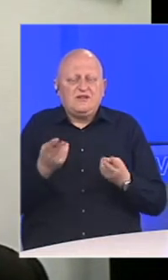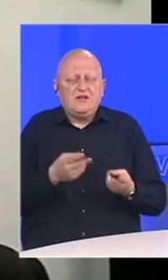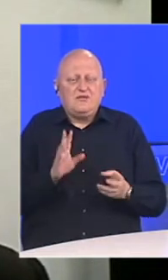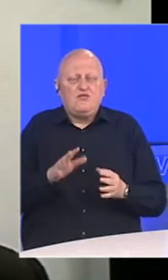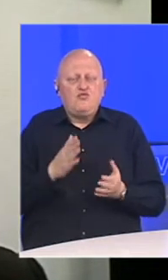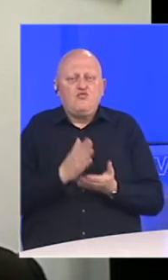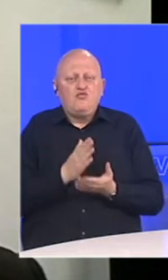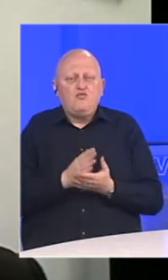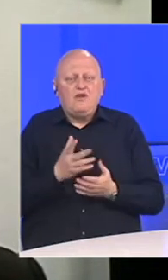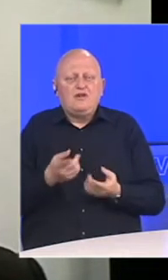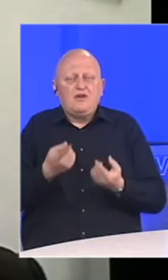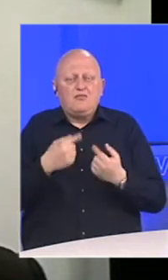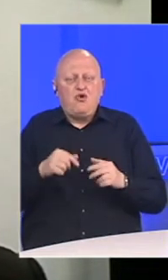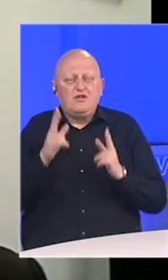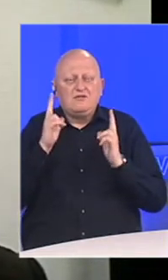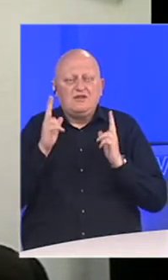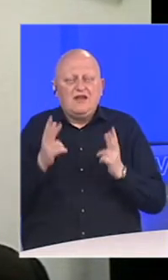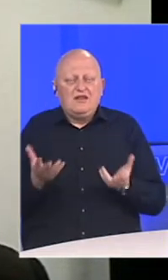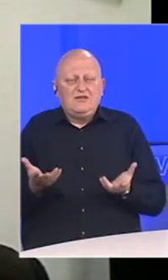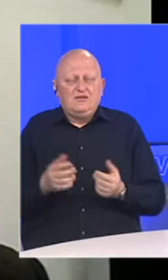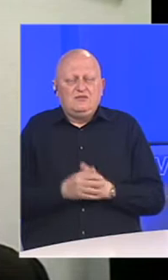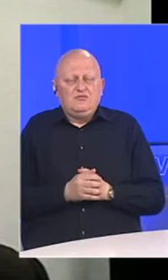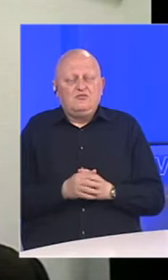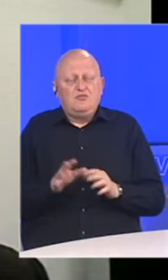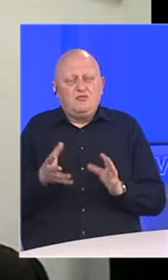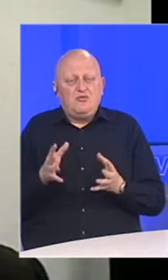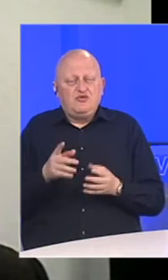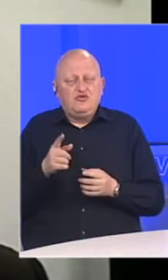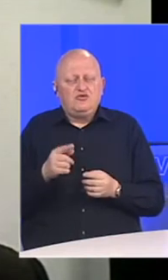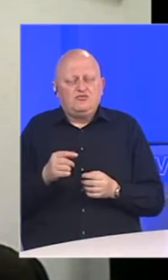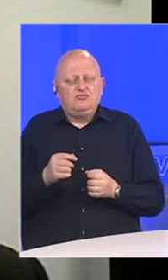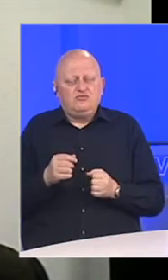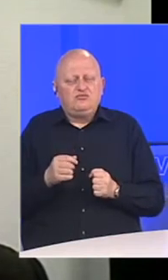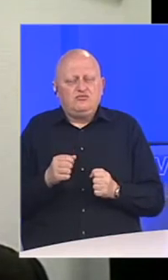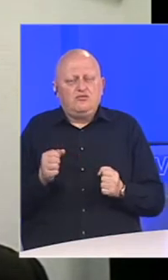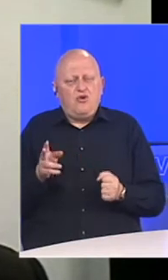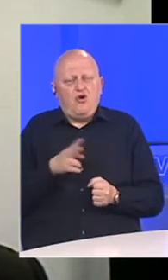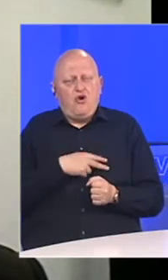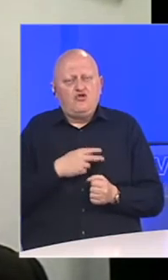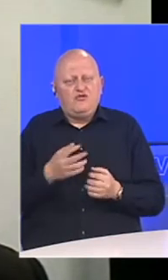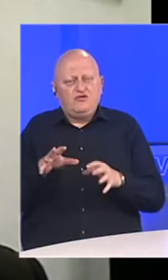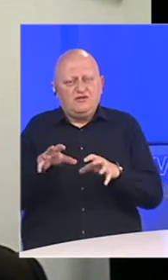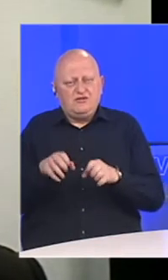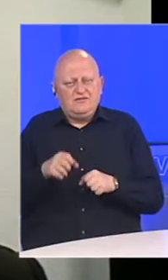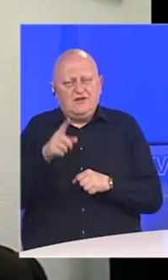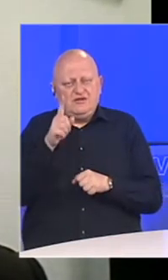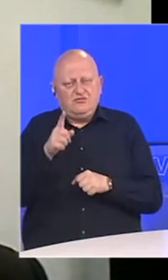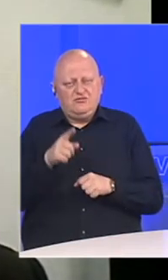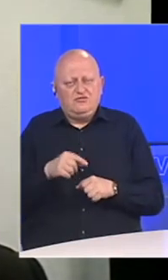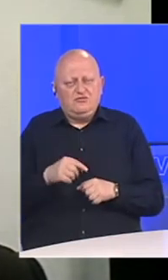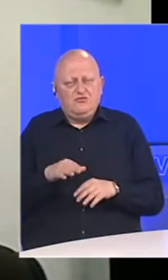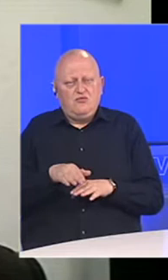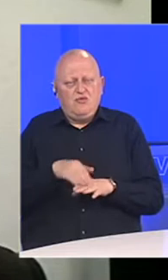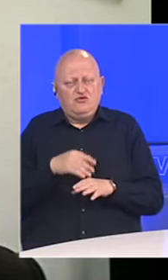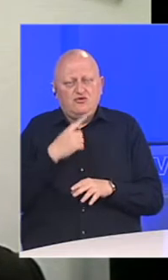uvijek imaju neke posebne zahtjeve, međutim oni su vrlo odgovorno shvatili ovo, posebno na samom početku,